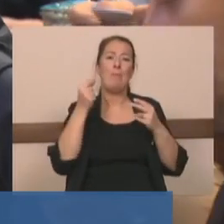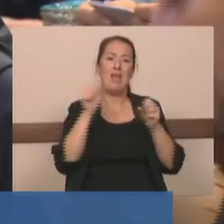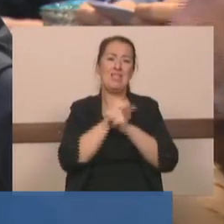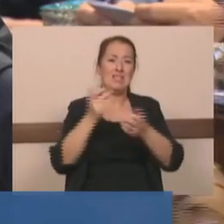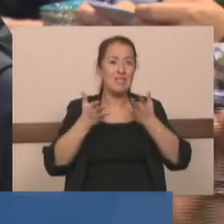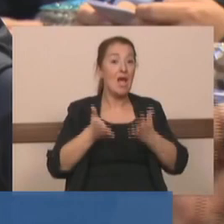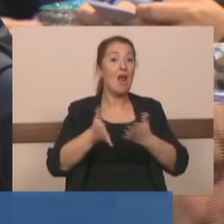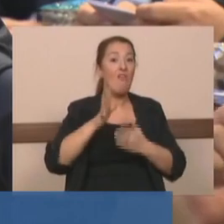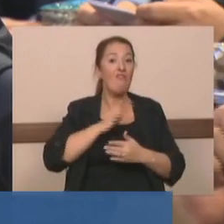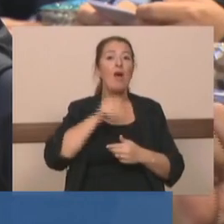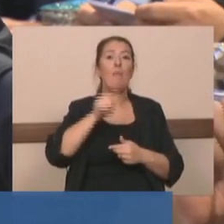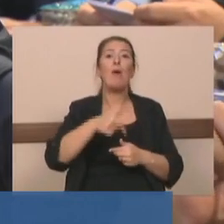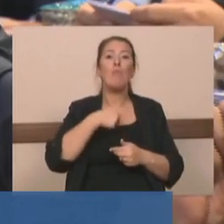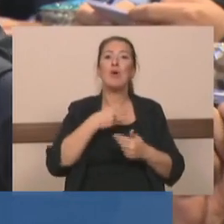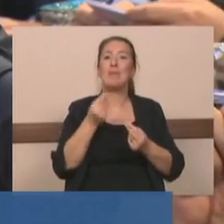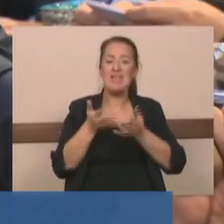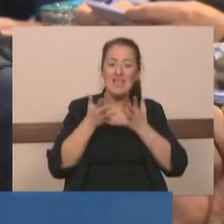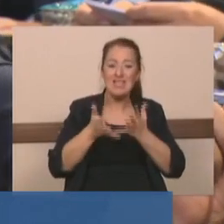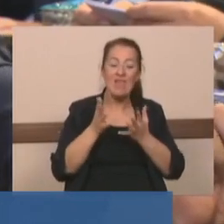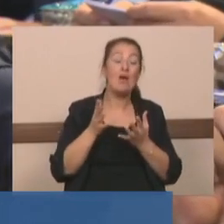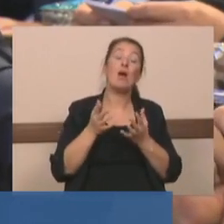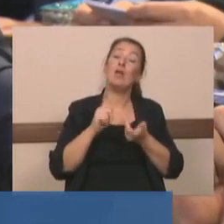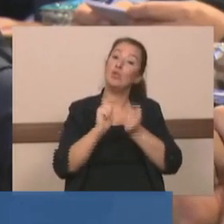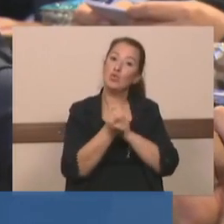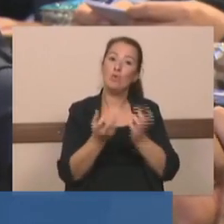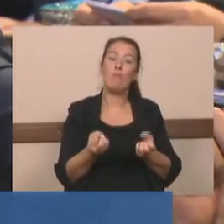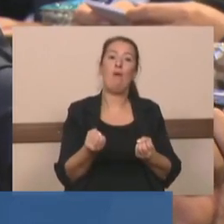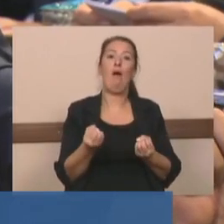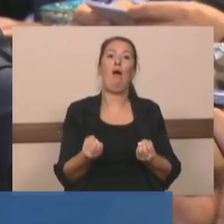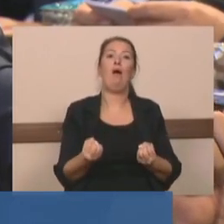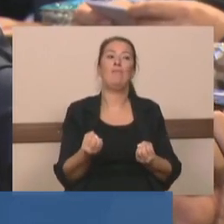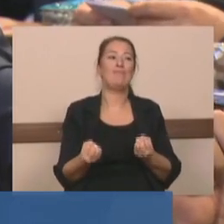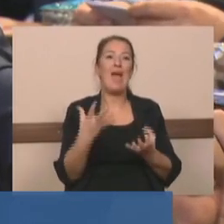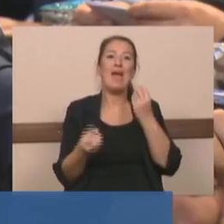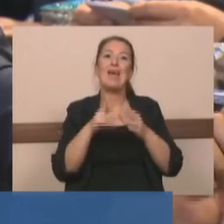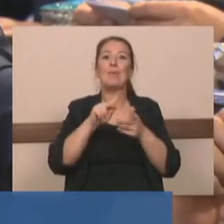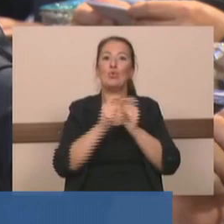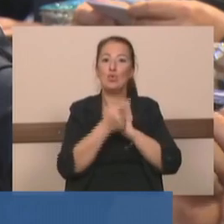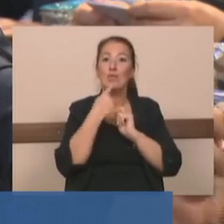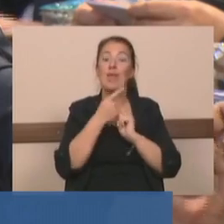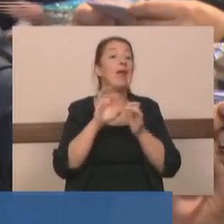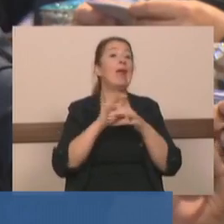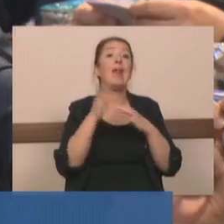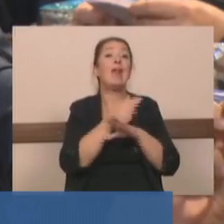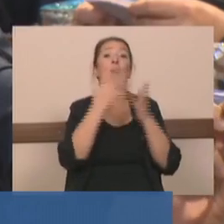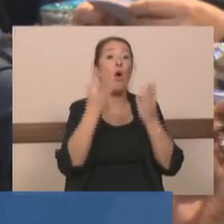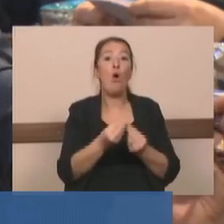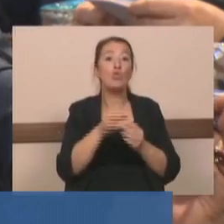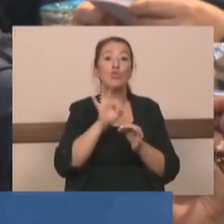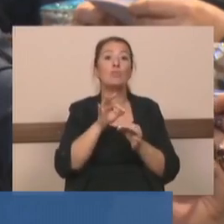Ben bu israfı kaynağa dönüştüreceğim. Ne oldu? Israfı kaynağa dönüştürecektiniz. Niye halka döndüğünüz zam